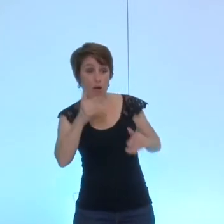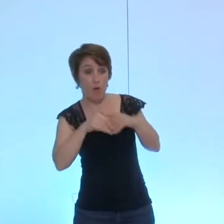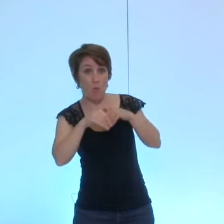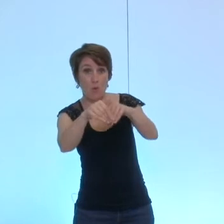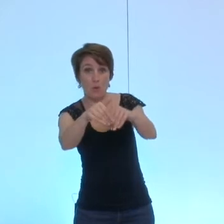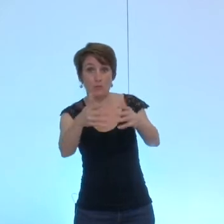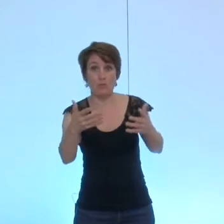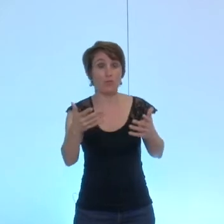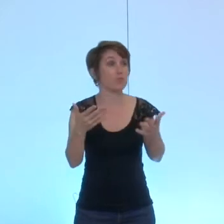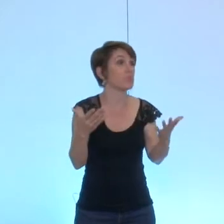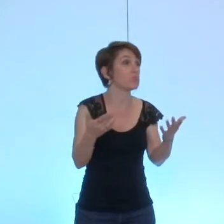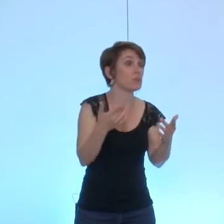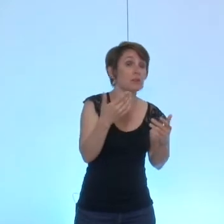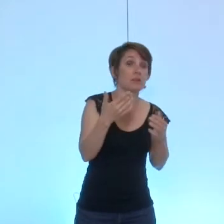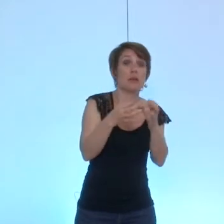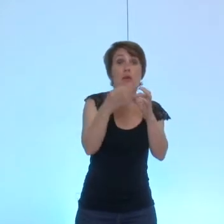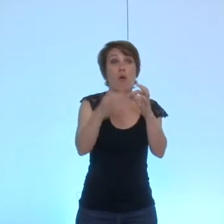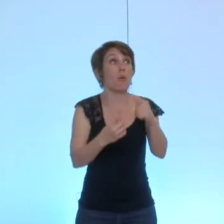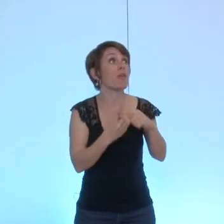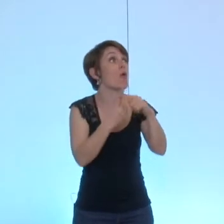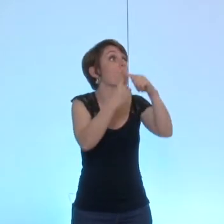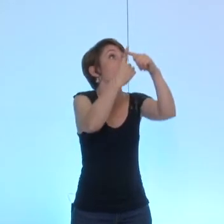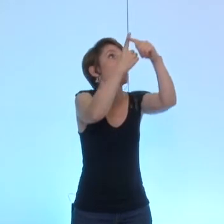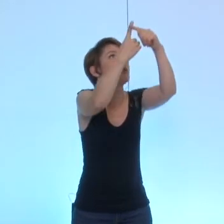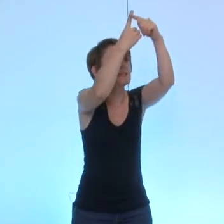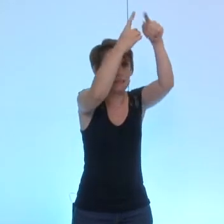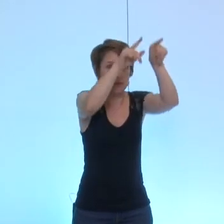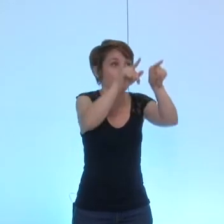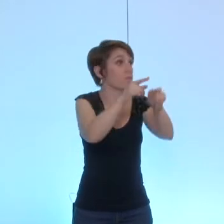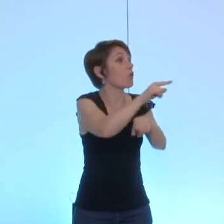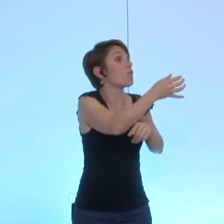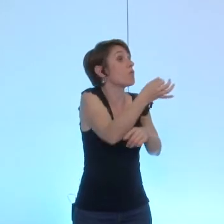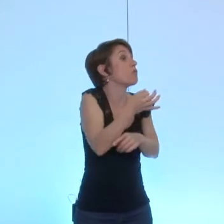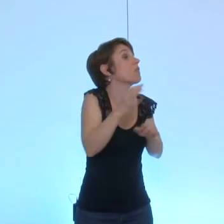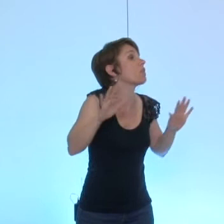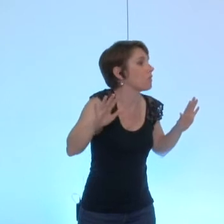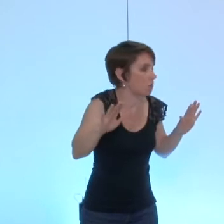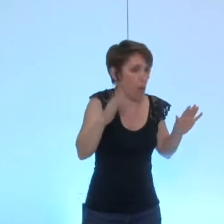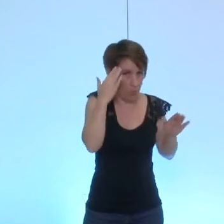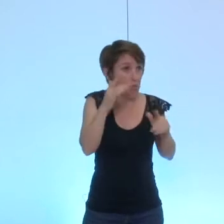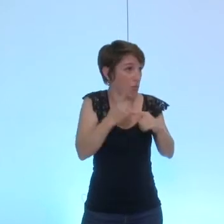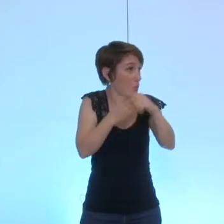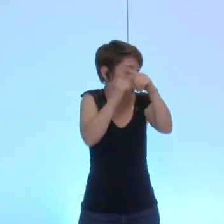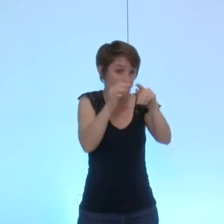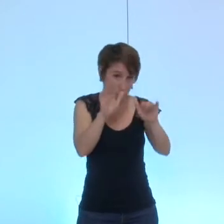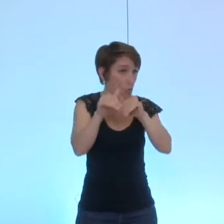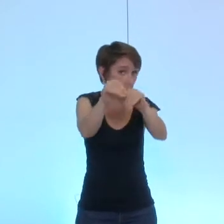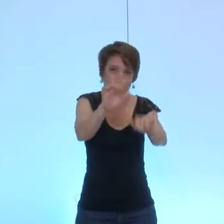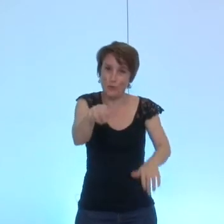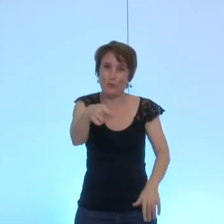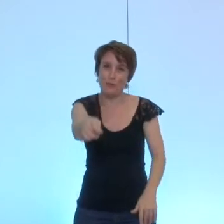effectivement si le bilan est aussi élogieux que vous venez d'en faire part à l'ensemble de ce conseil municipal il n'y a aucune raison de le changer